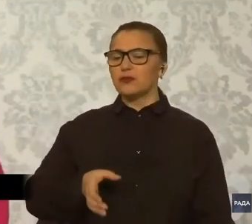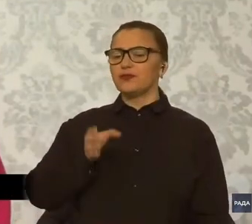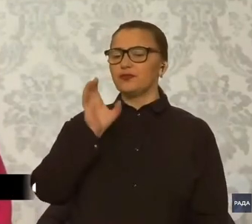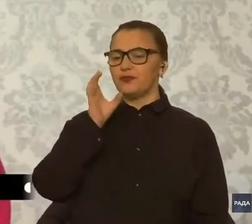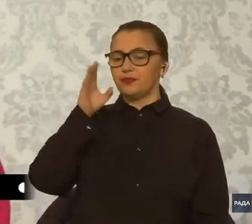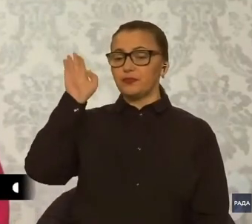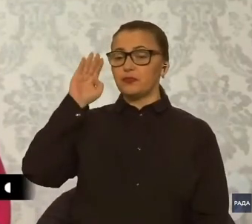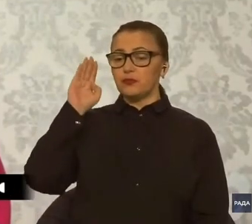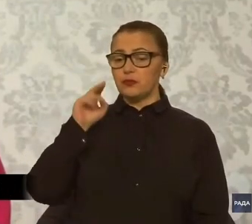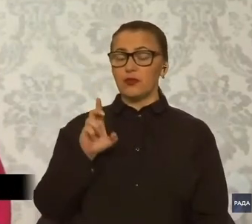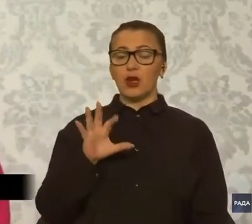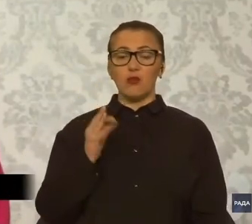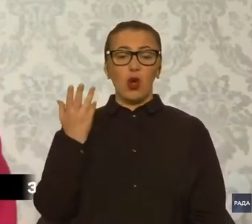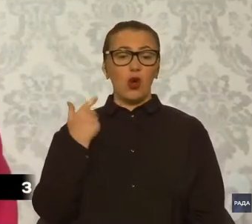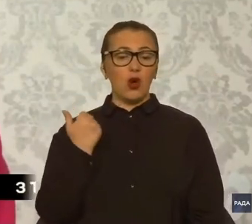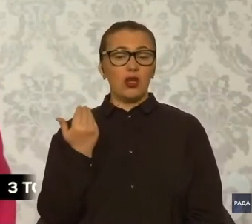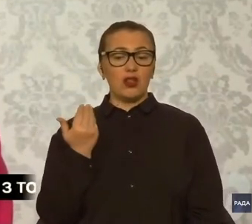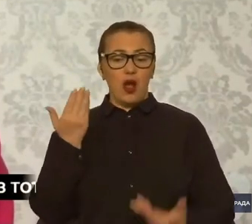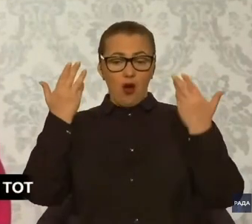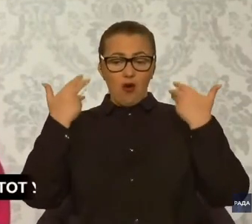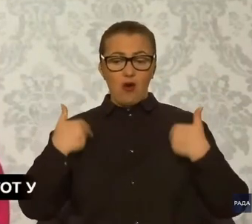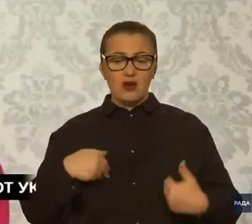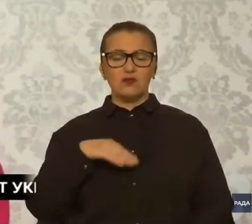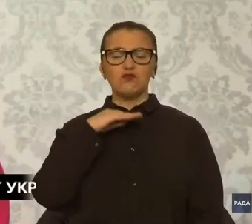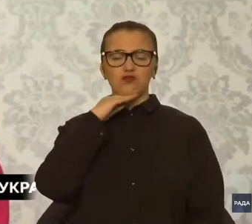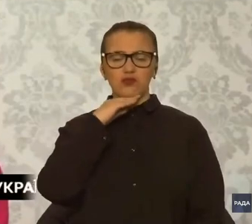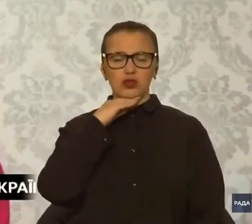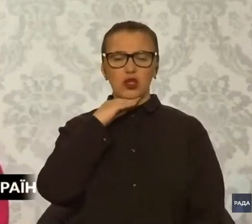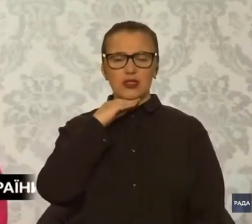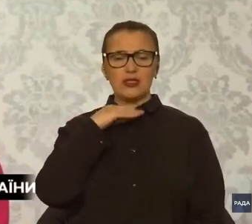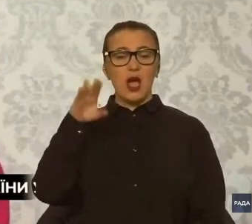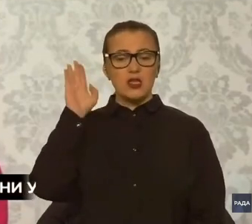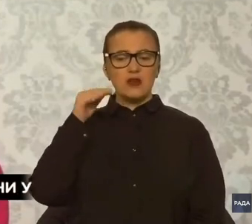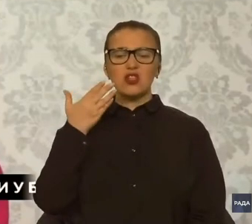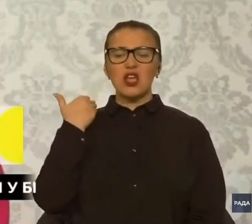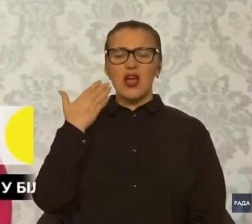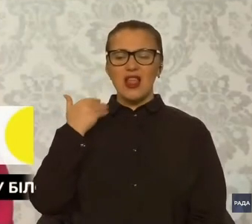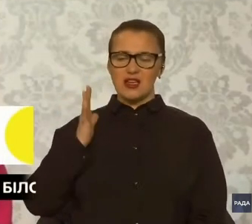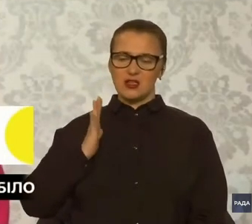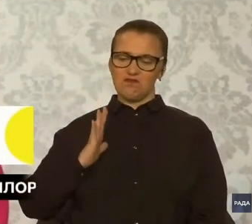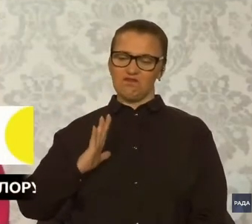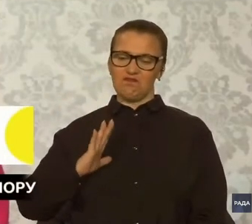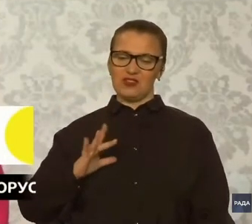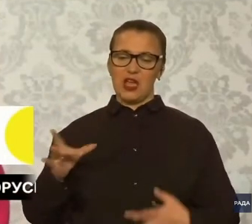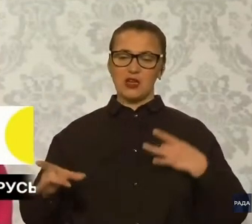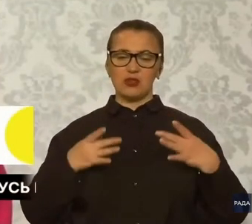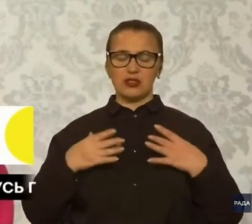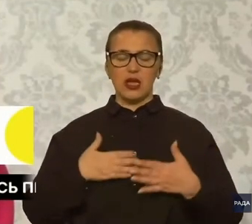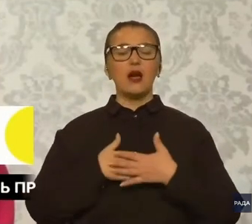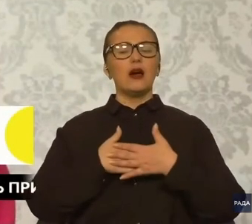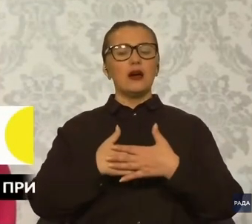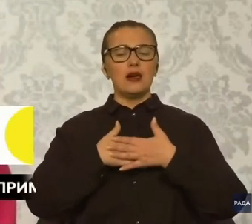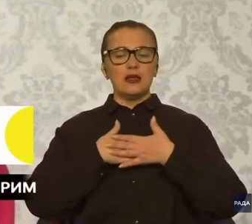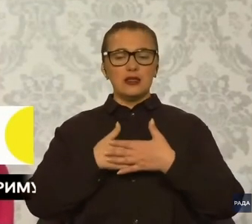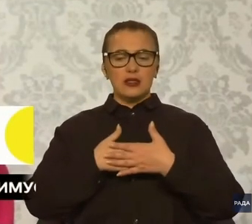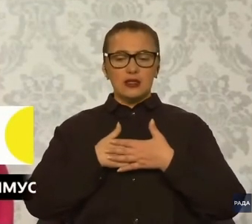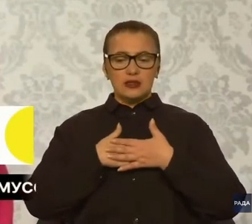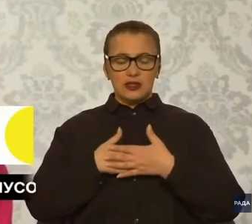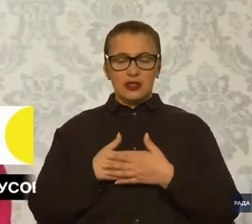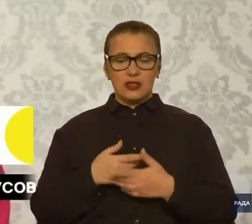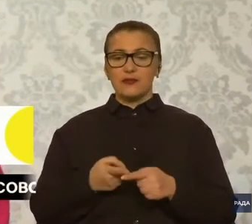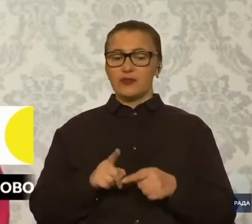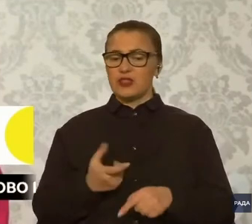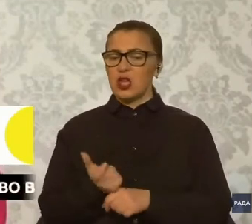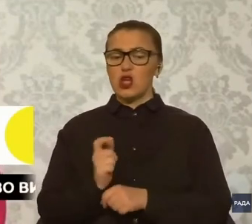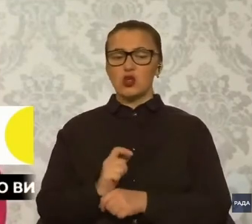тому що коли в організму достатня кількість рідини, легше зносити стрес. Дихання. Дихання дуже допомагає. Чому це